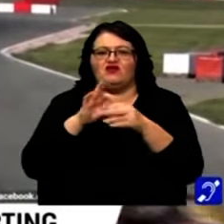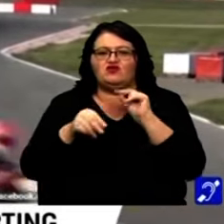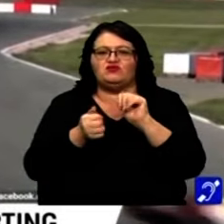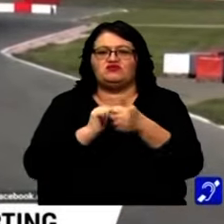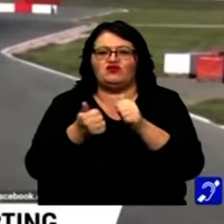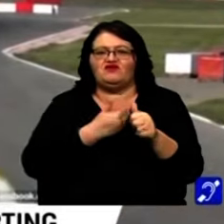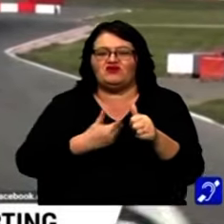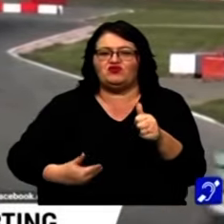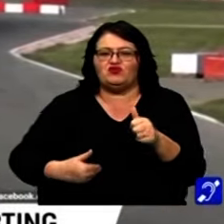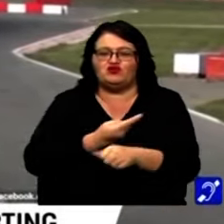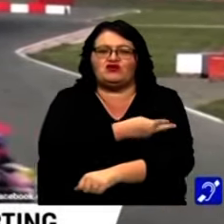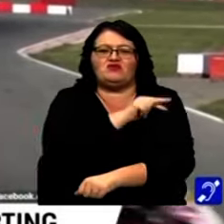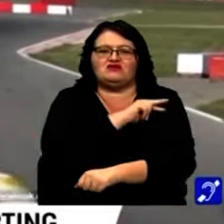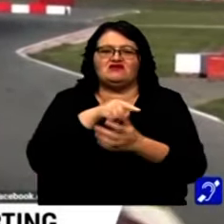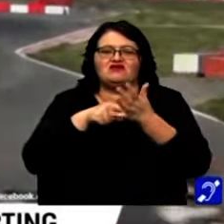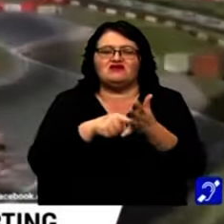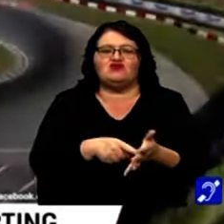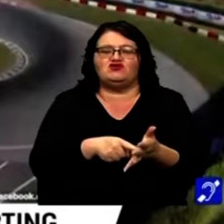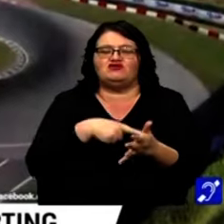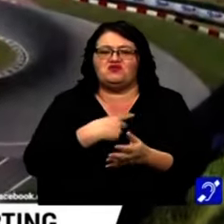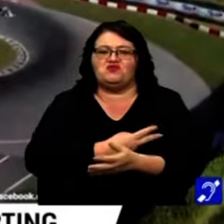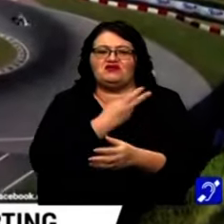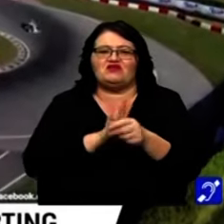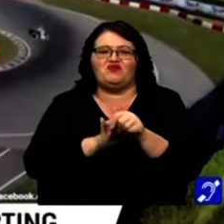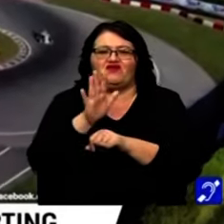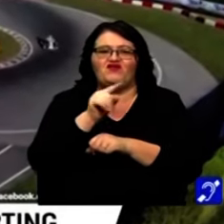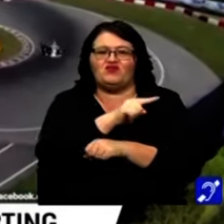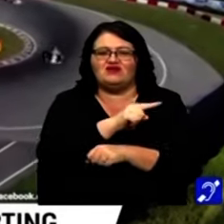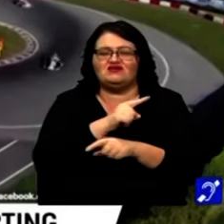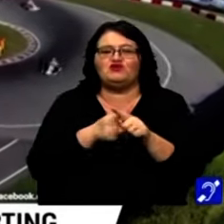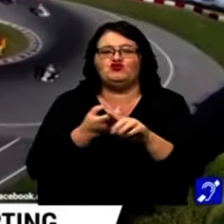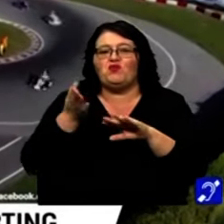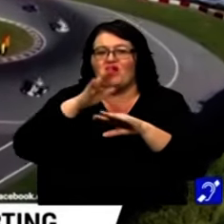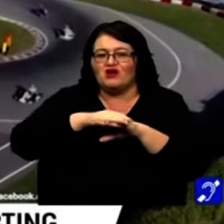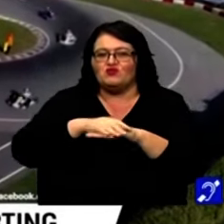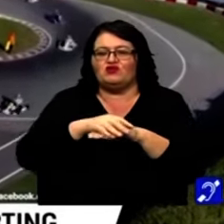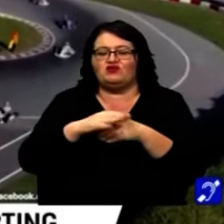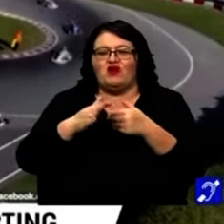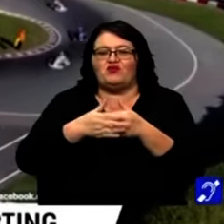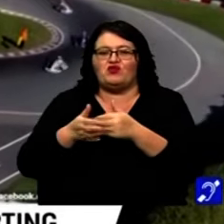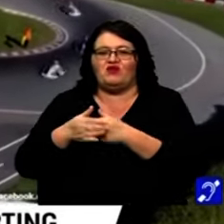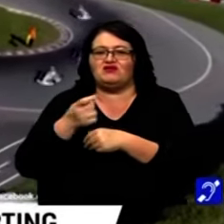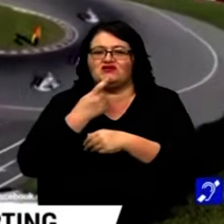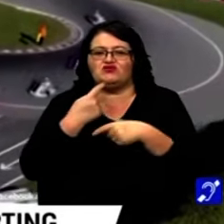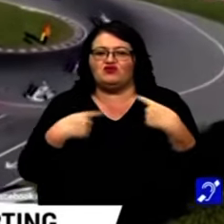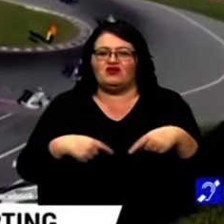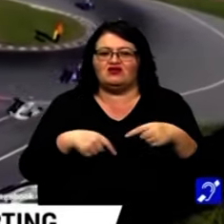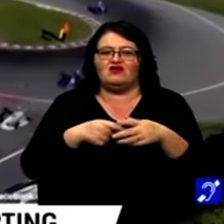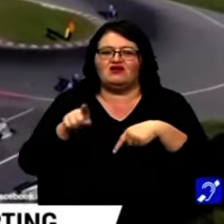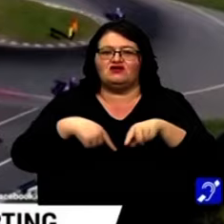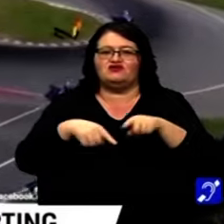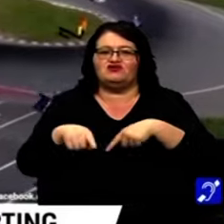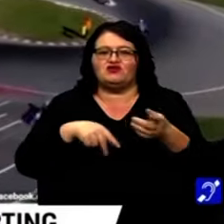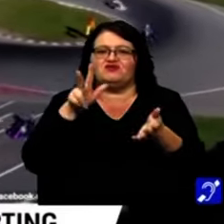sportiv din București. Reprezentanții acestuia sunt mândri de performanța tânărului, cu atât mai mult cu cât în jurul Timișoarei nu există circuit